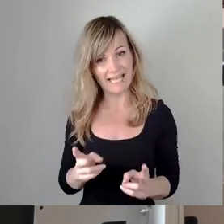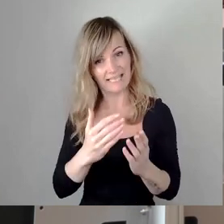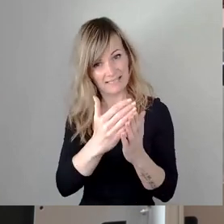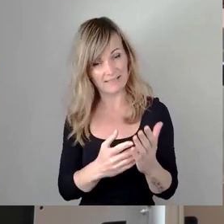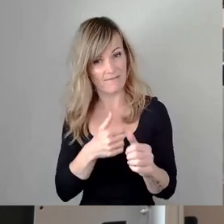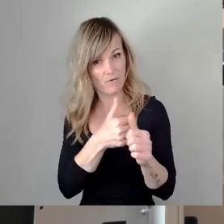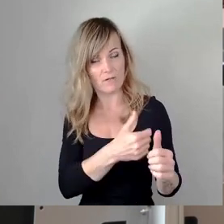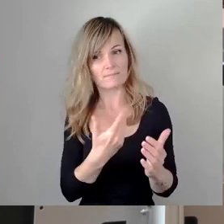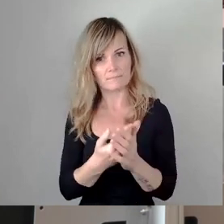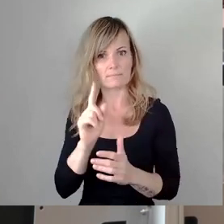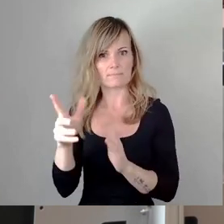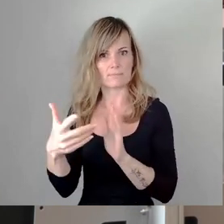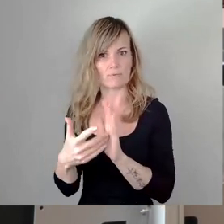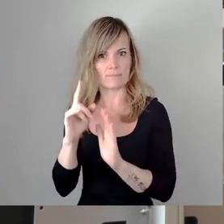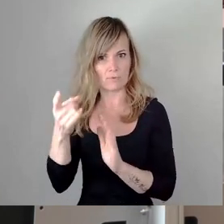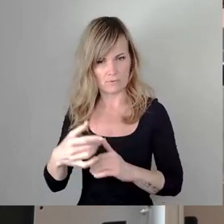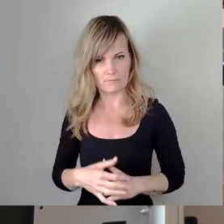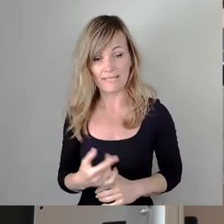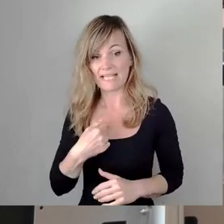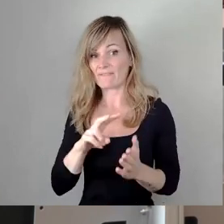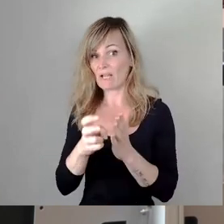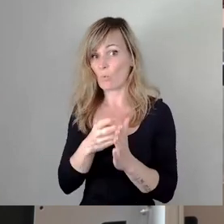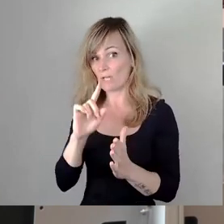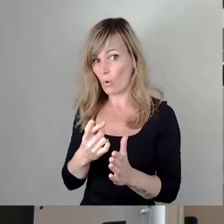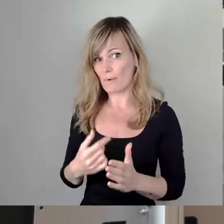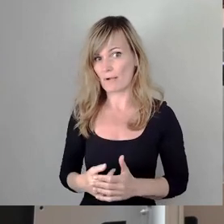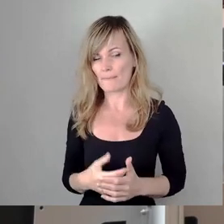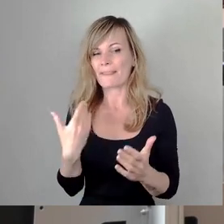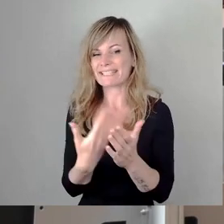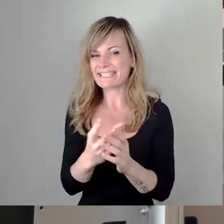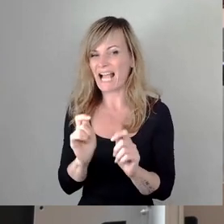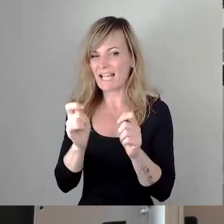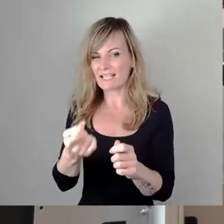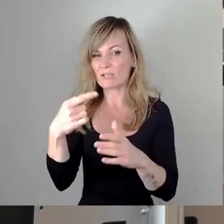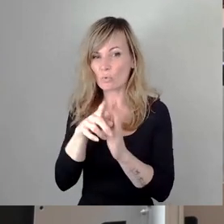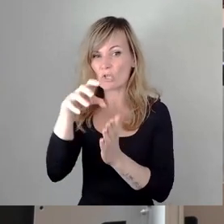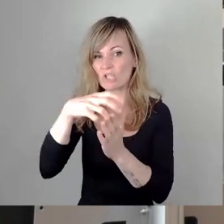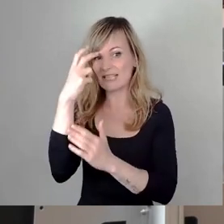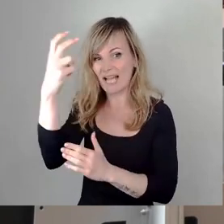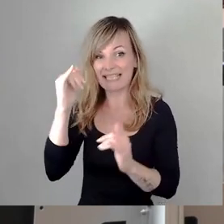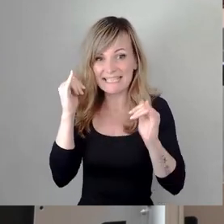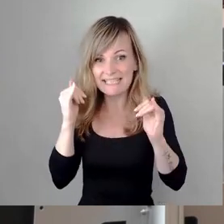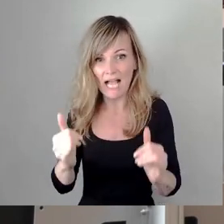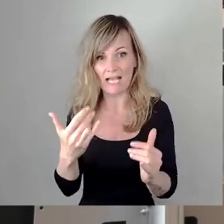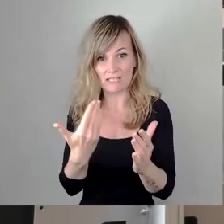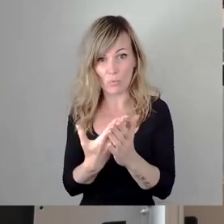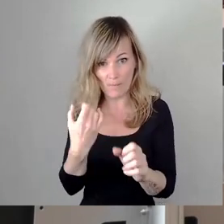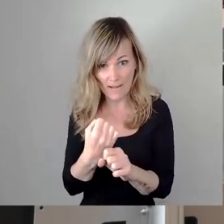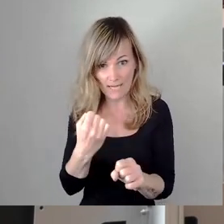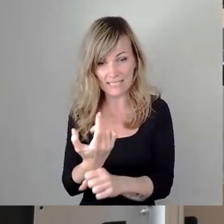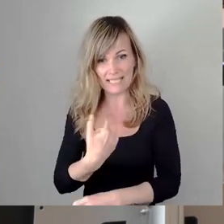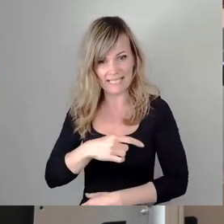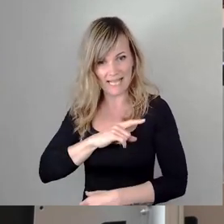es, würde der Antrag durch den Stadtrat gefasst werden, würde ich einen solchen Beschluss als